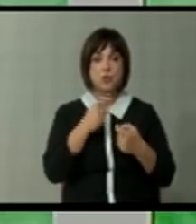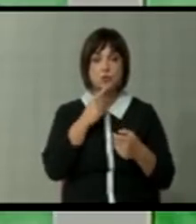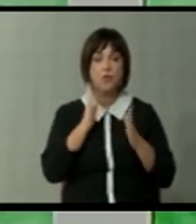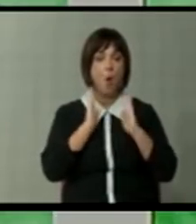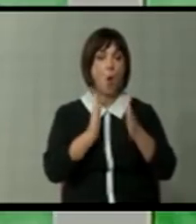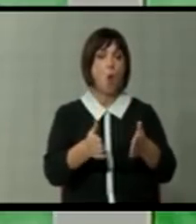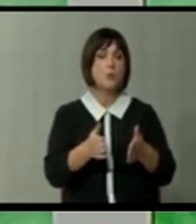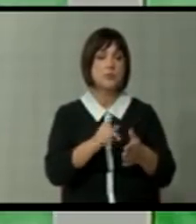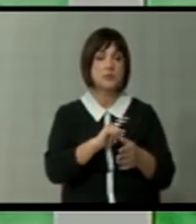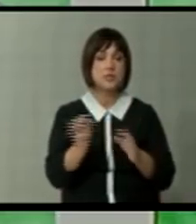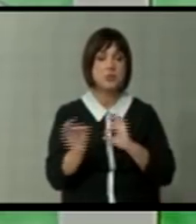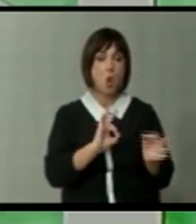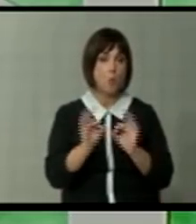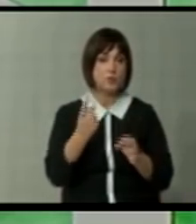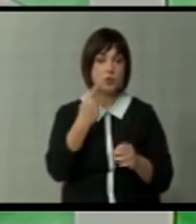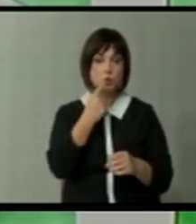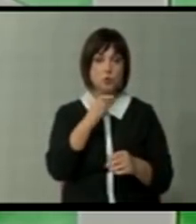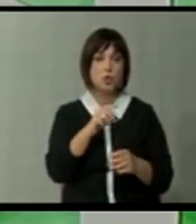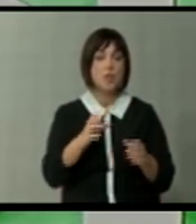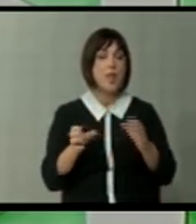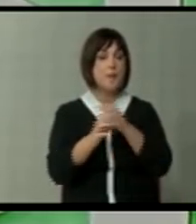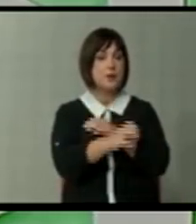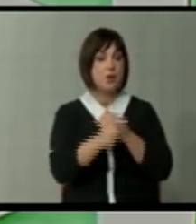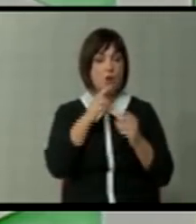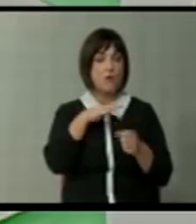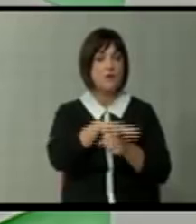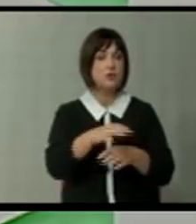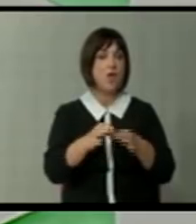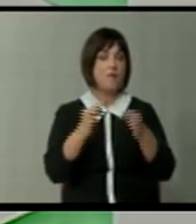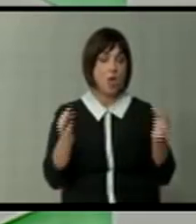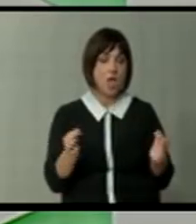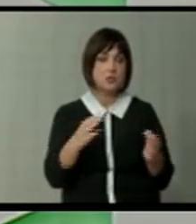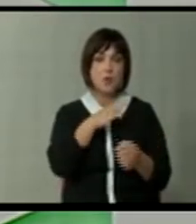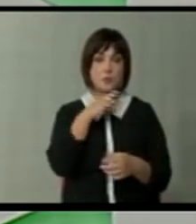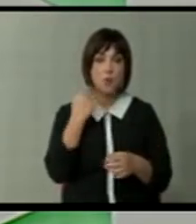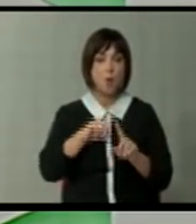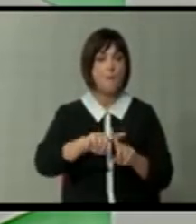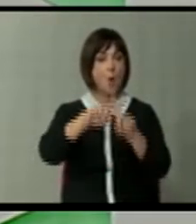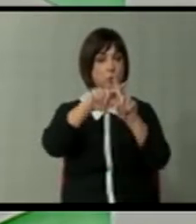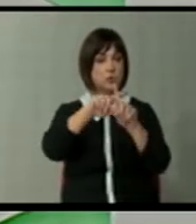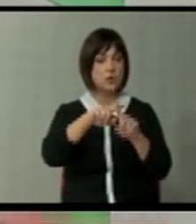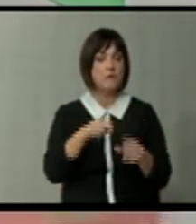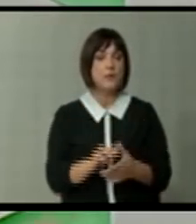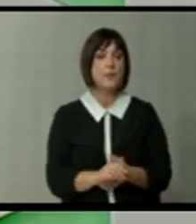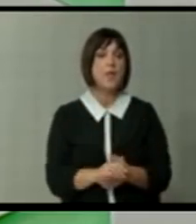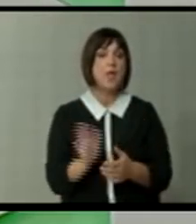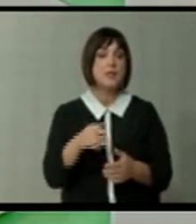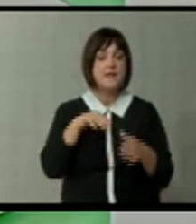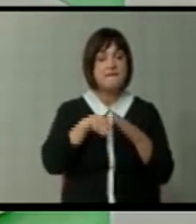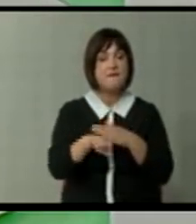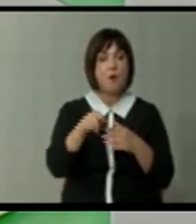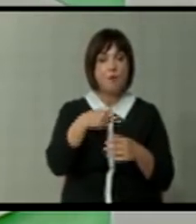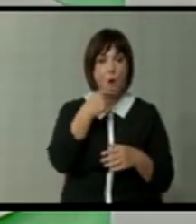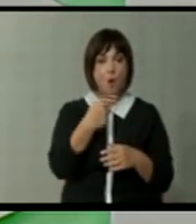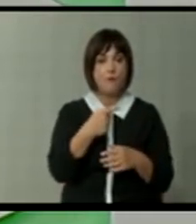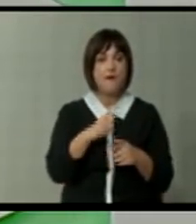ходниците. Не се обезбеди ниту еден случај на притвор што ќе влијаеше во јавността многу позитивно. Но да не навлегуваме во